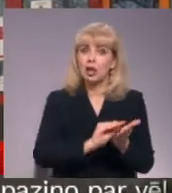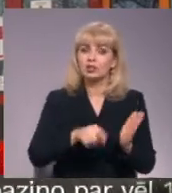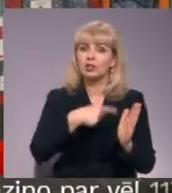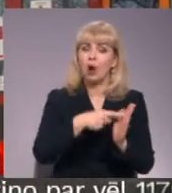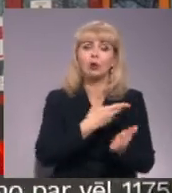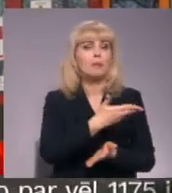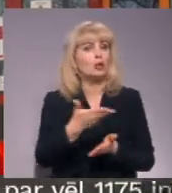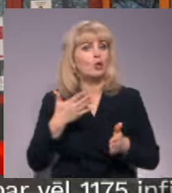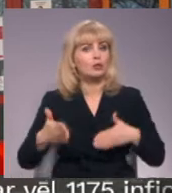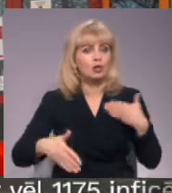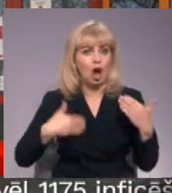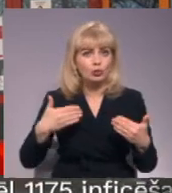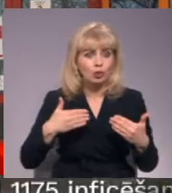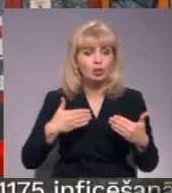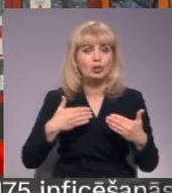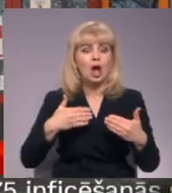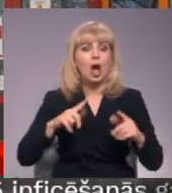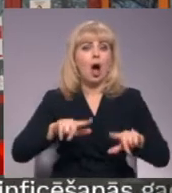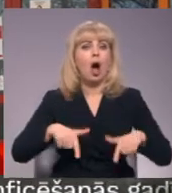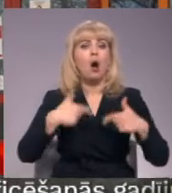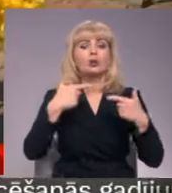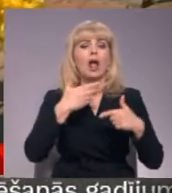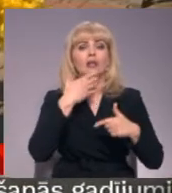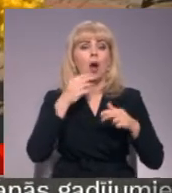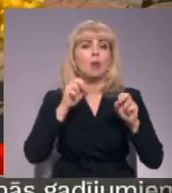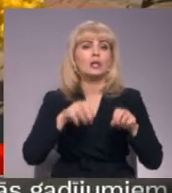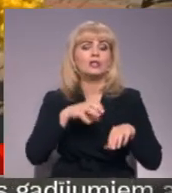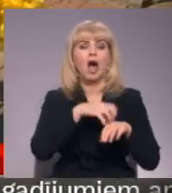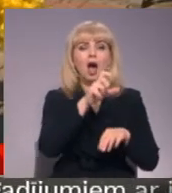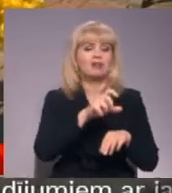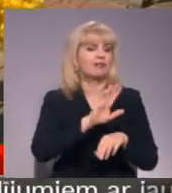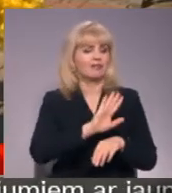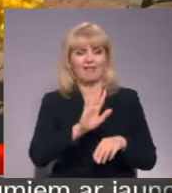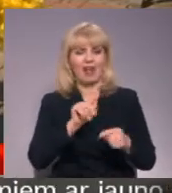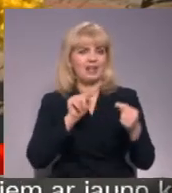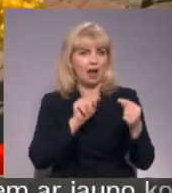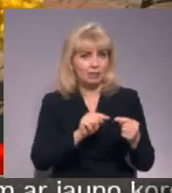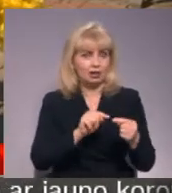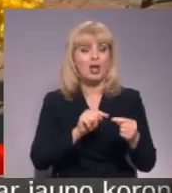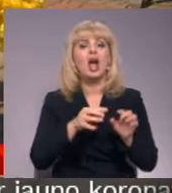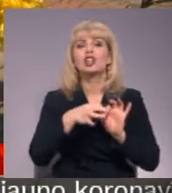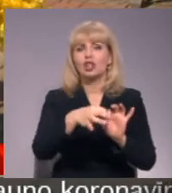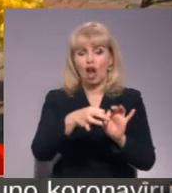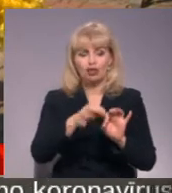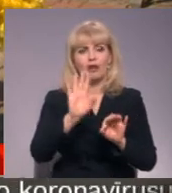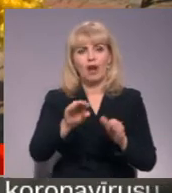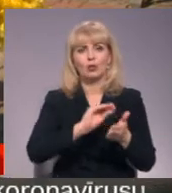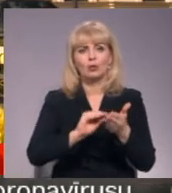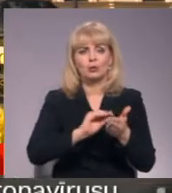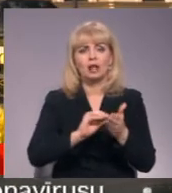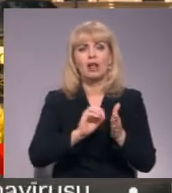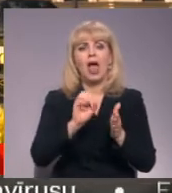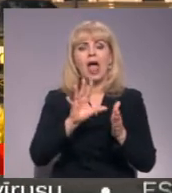Skepsēji, kā ārsts onlainā nav nekāds īsts ārsts mediķi iebilst. Ārste arī tieši saistē var izrakstīt elektronisko